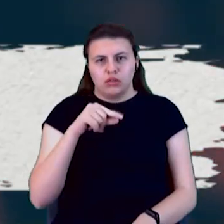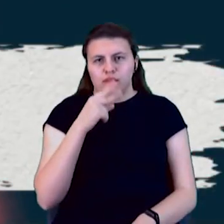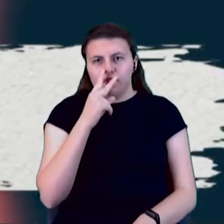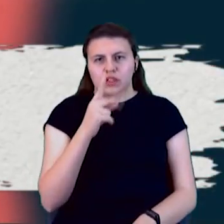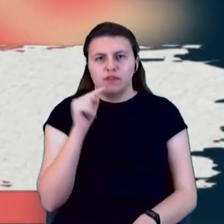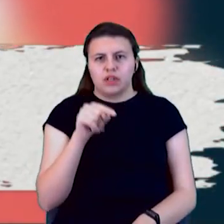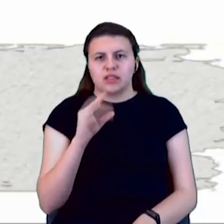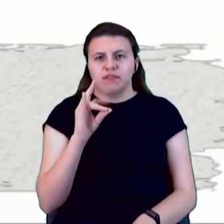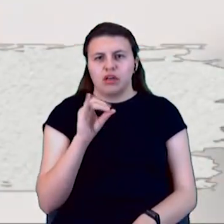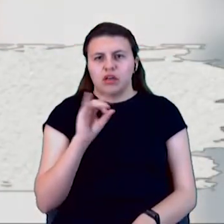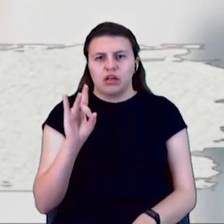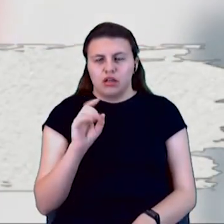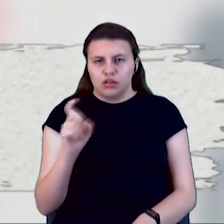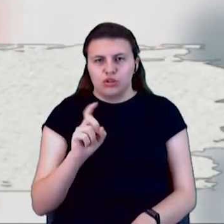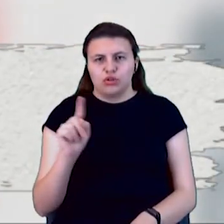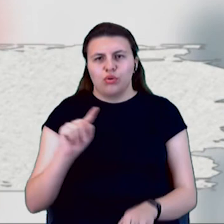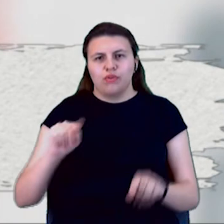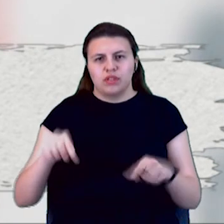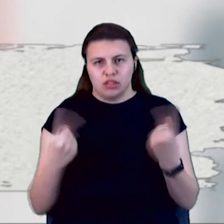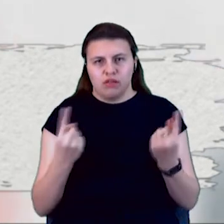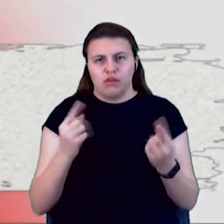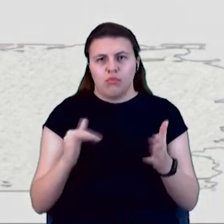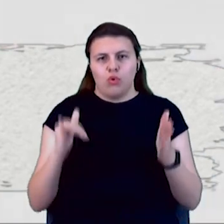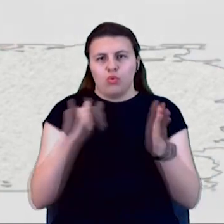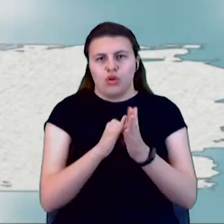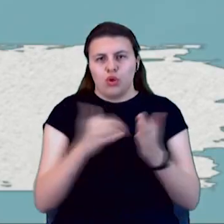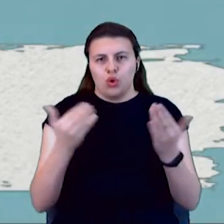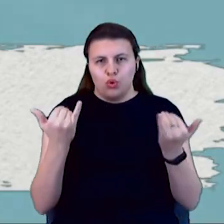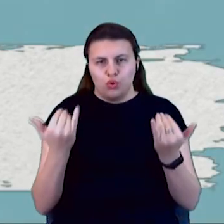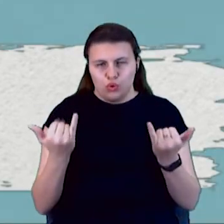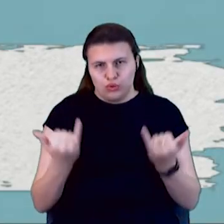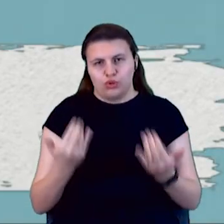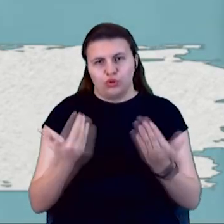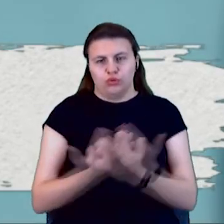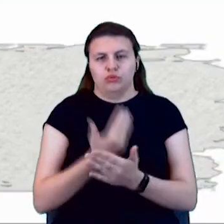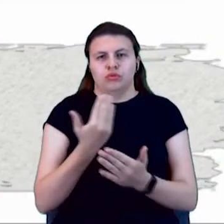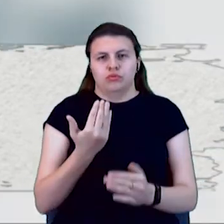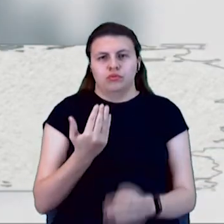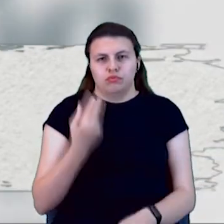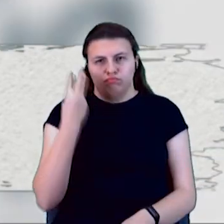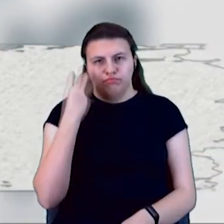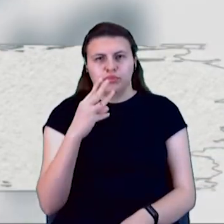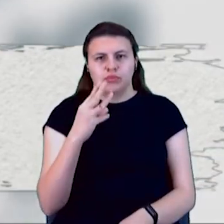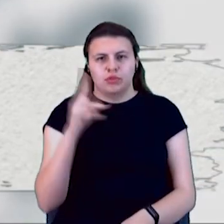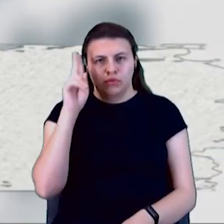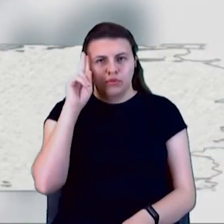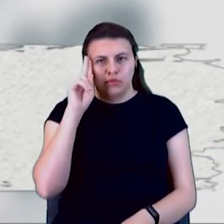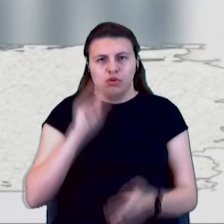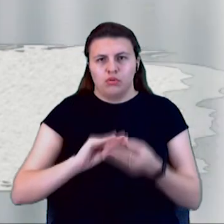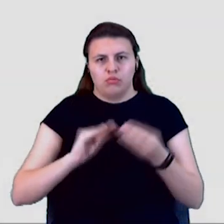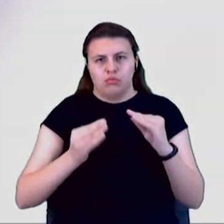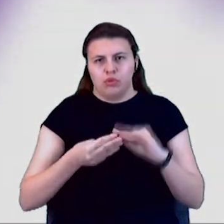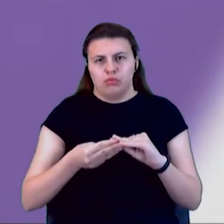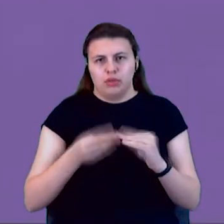відстанавливаються, там устанавливаються нові, современні общественні туалети. Тому я не вижу якихось проблем і в дальнішому продовжувати